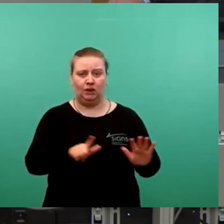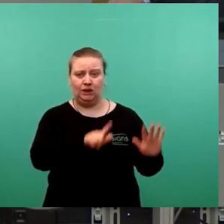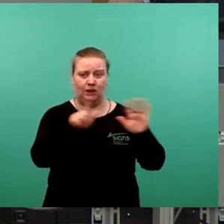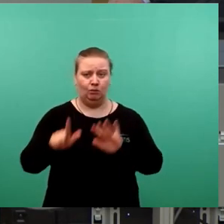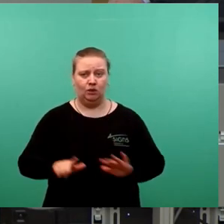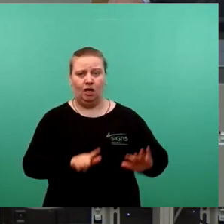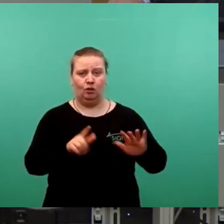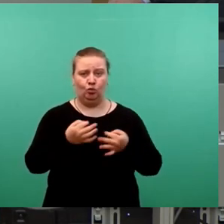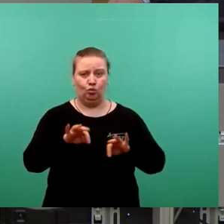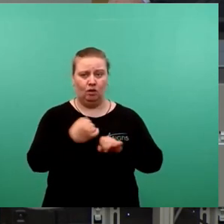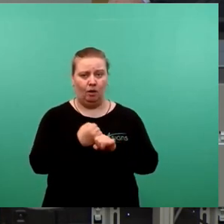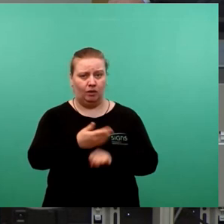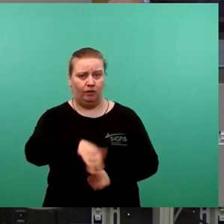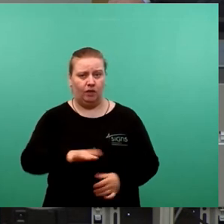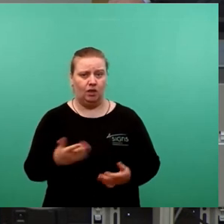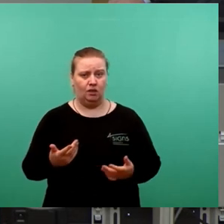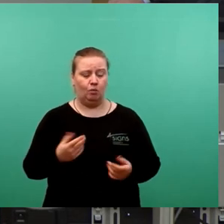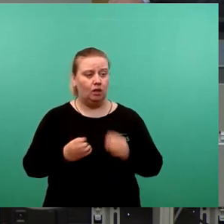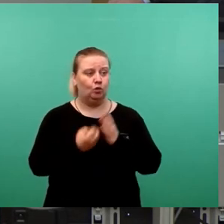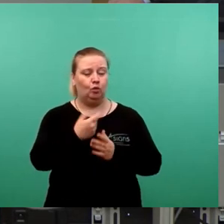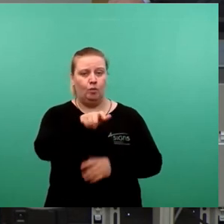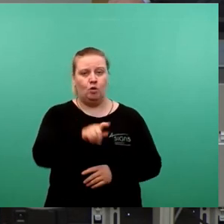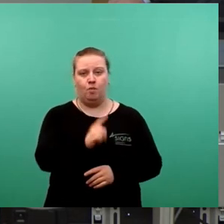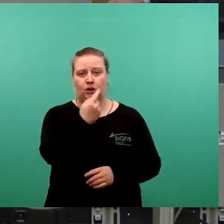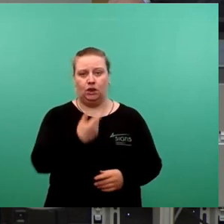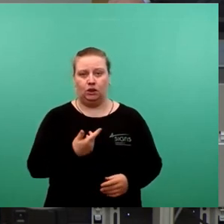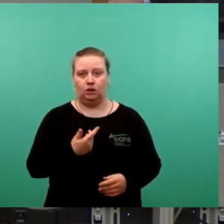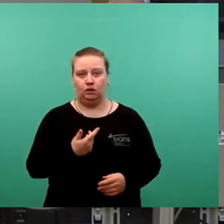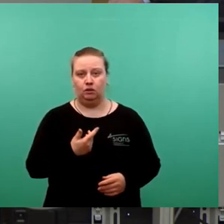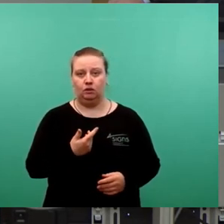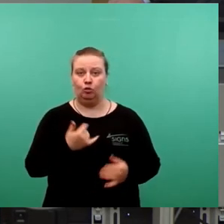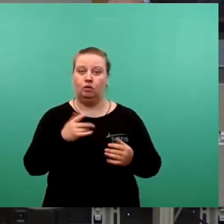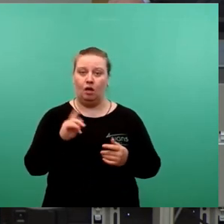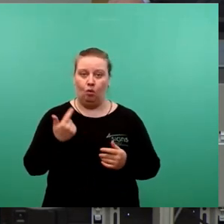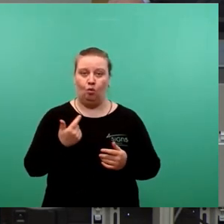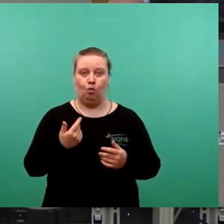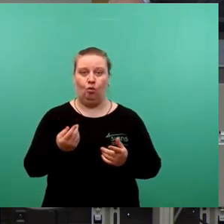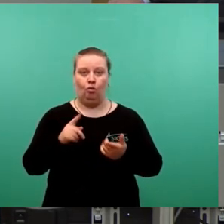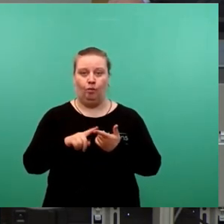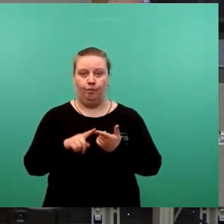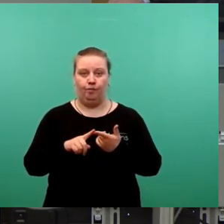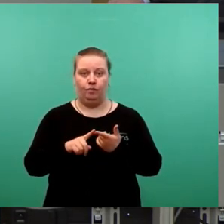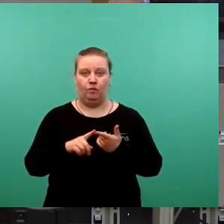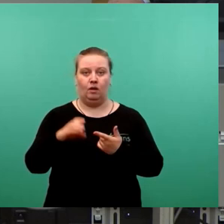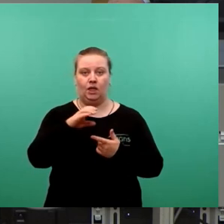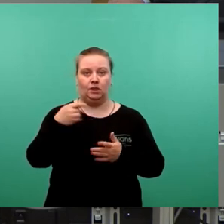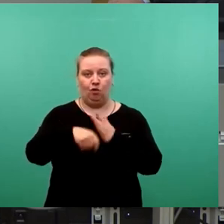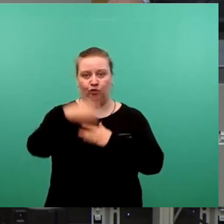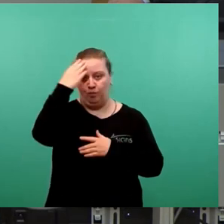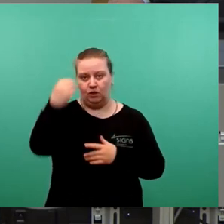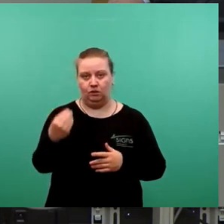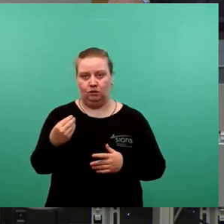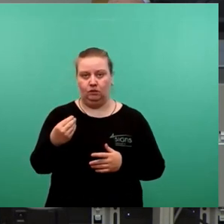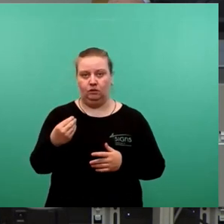hervorragende Arbeit geleistet hat als Kulturbürgermeisterin. Wir haben mit Chris Kaufmann eine